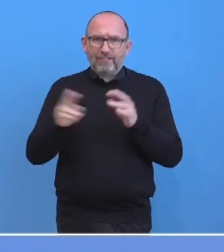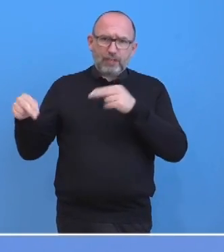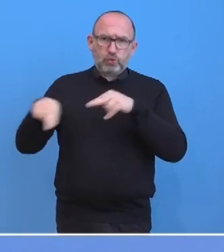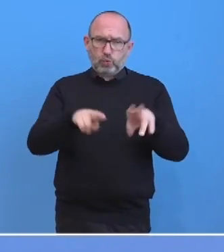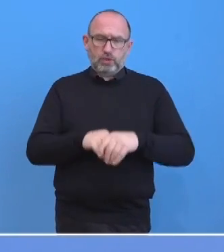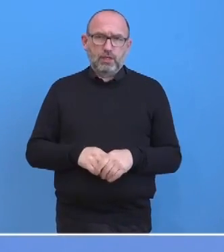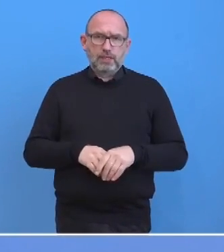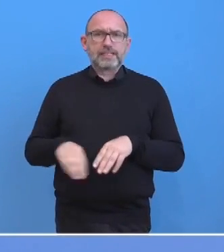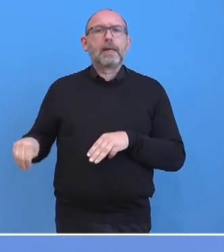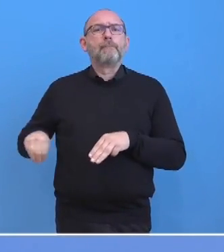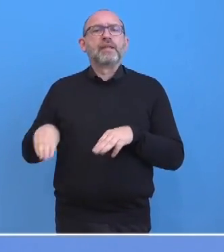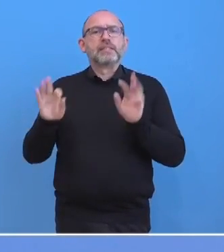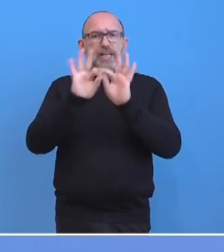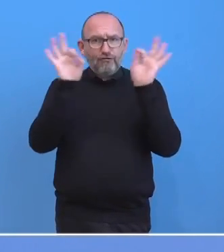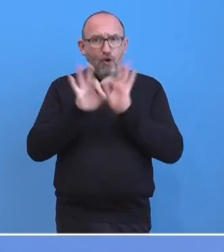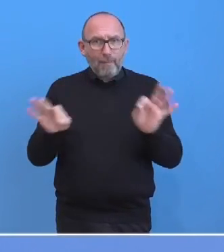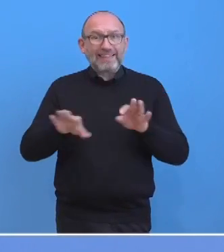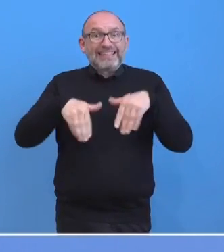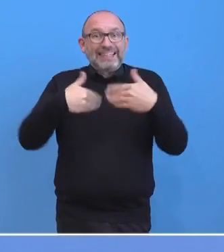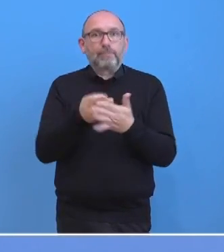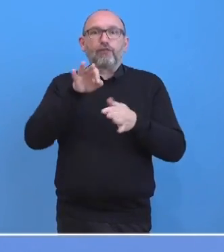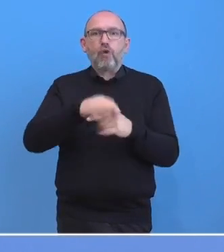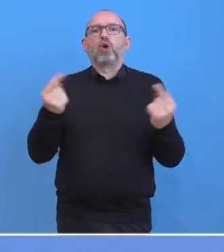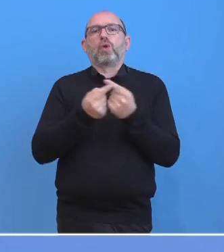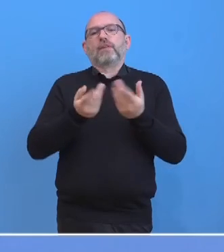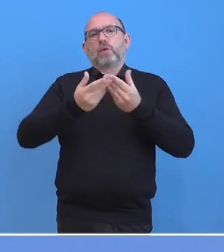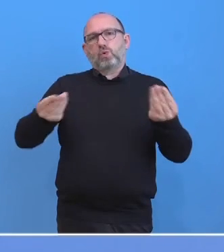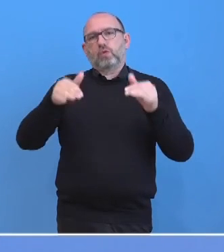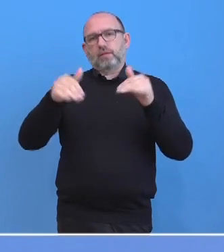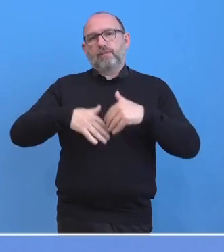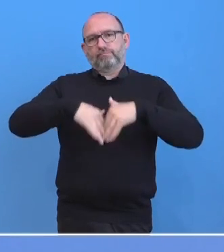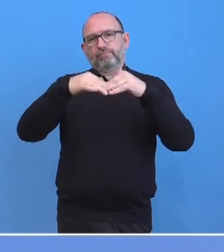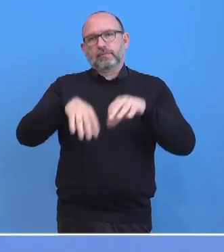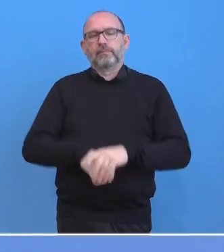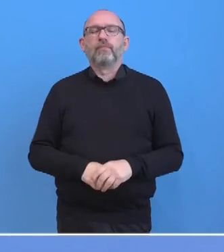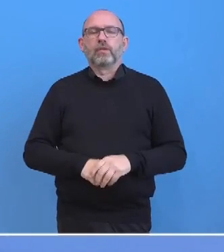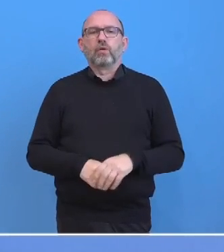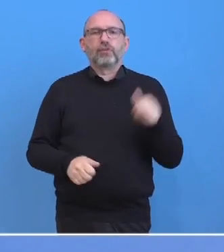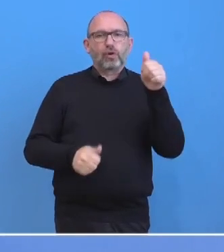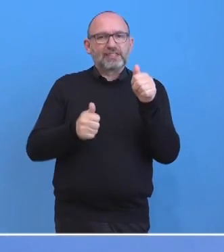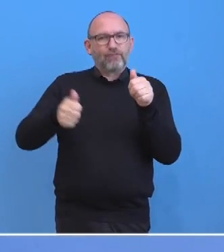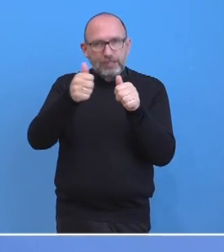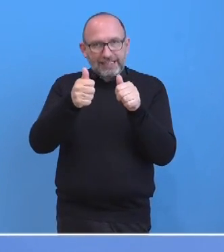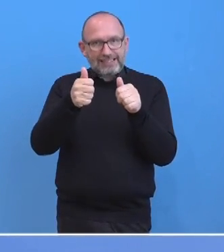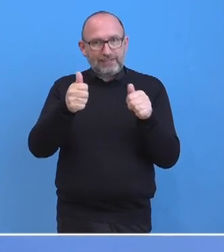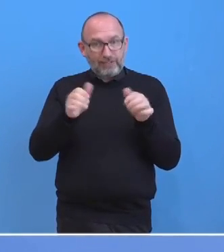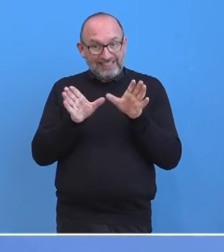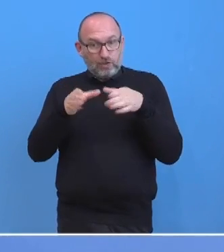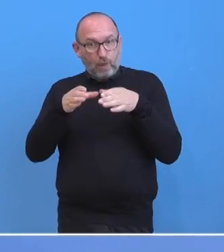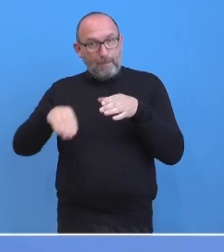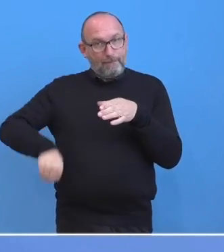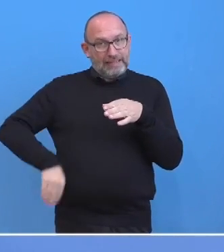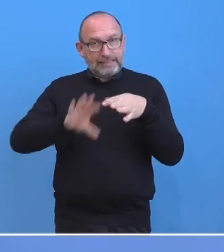Format gibt es ja genau, um diesen Konflikt zu beraten und zu lösen. Die Co-Vorsitzenden mit der Minsk-Gruppe